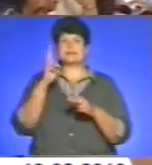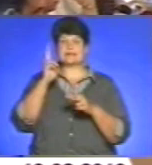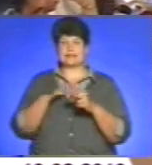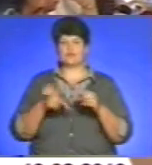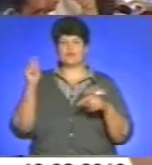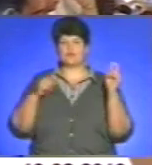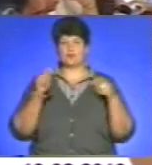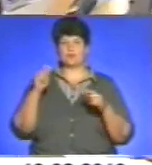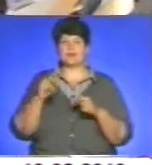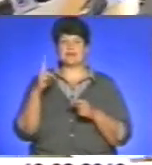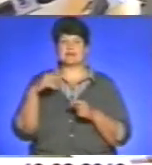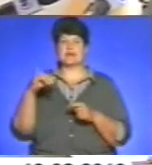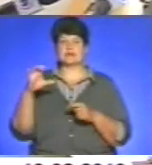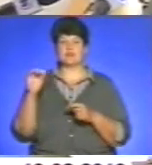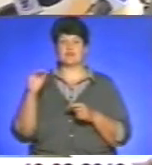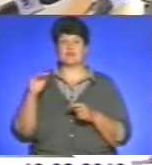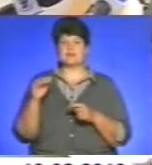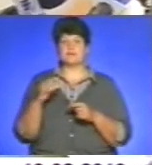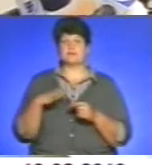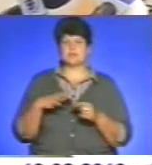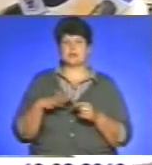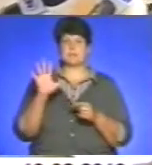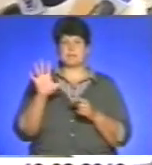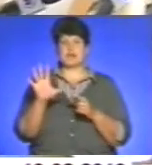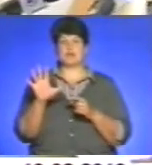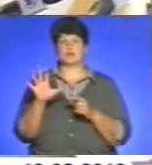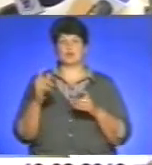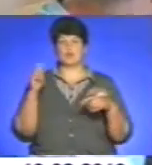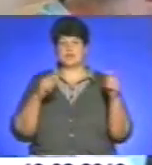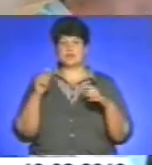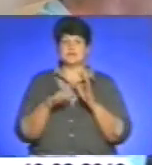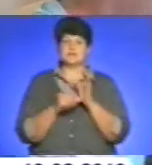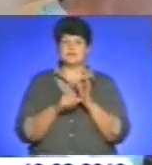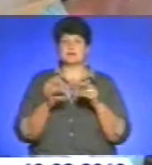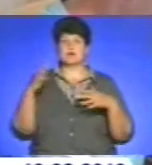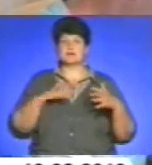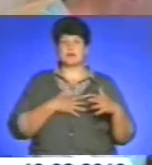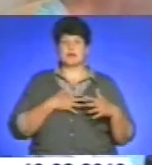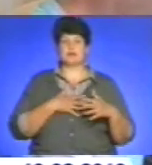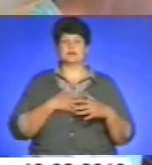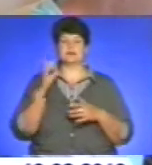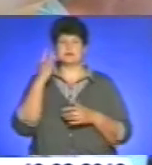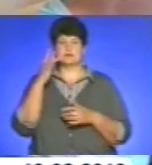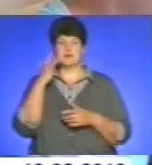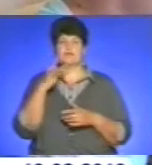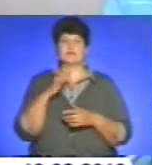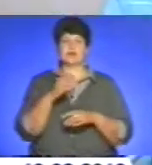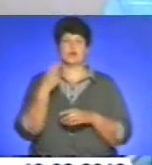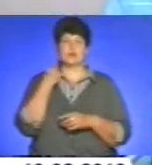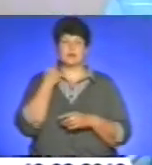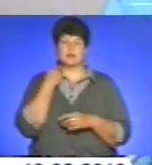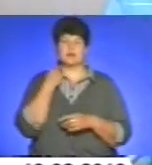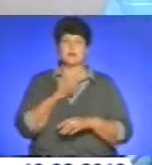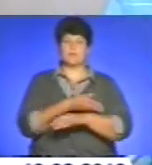форум «Діаспора фестом». Очікують 5-6 гуртів з Канади, Сполучених Штатів Америки, Великобританії, Польщі, Естонії. Цей